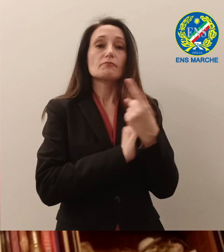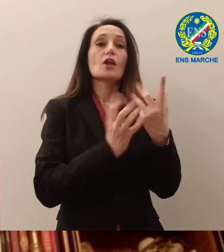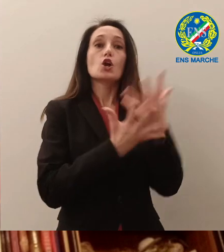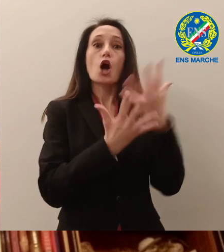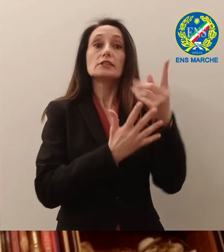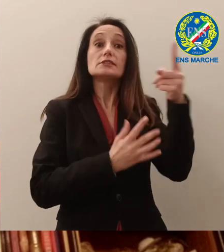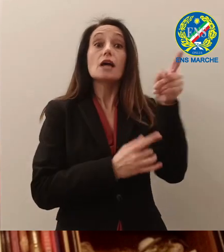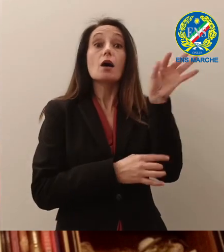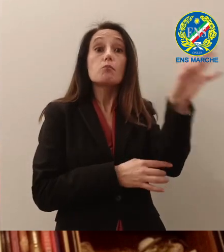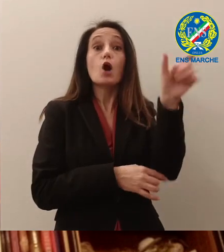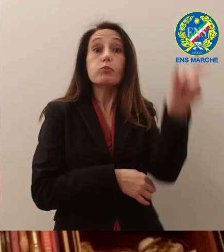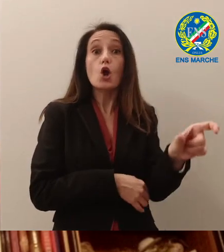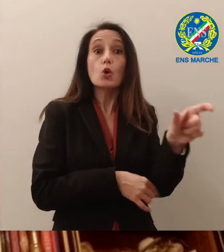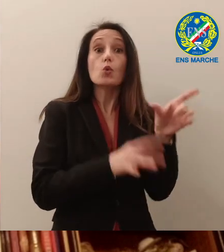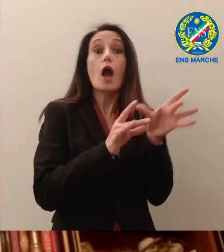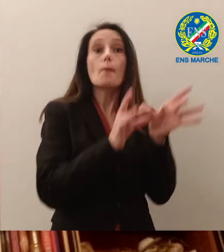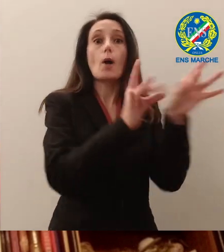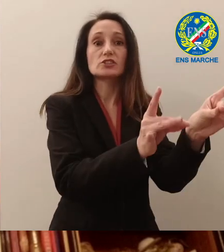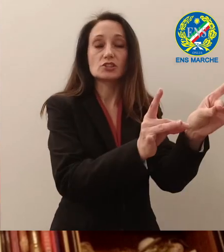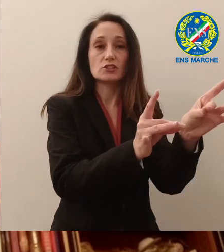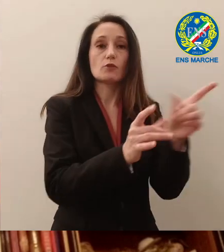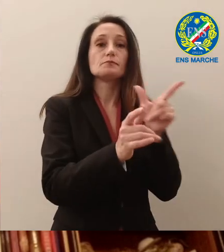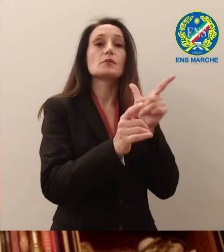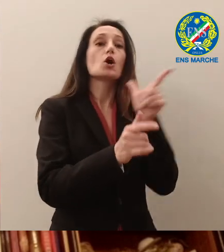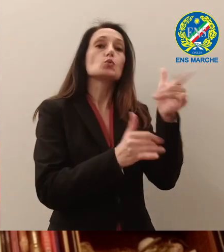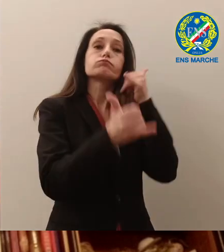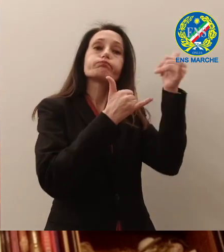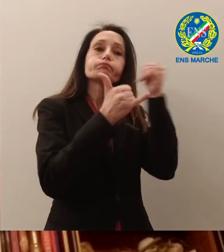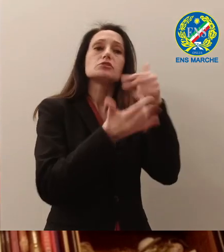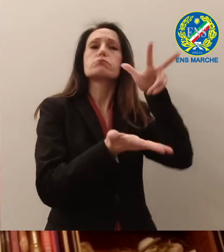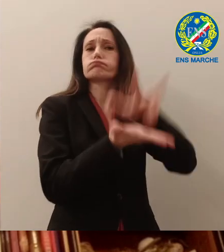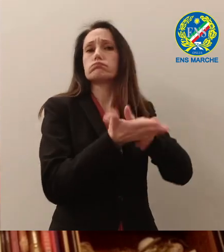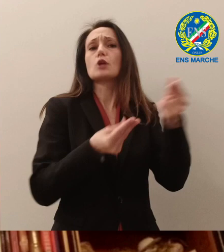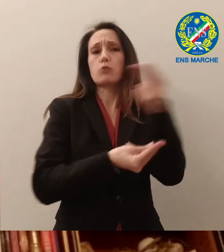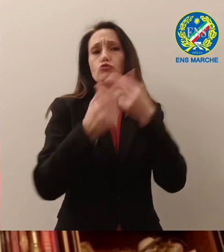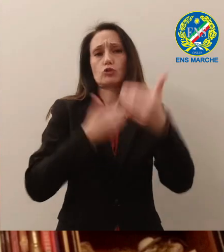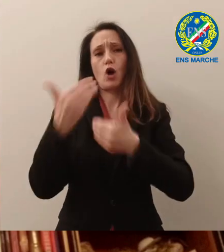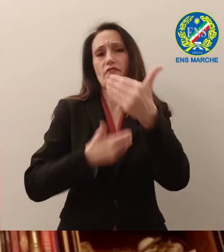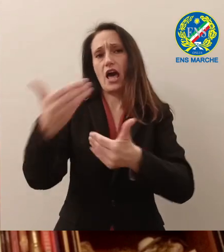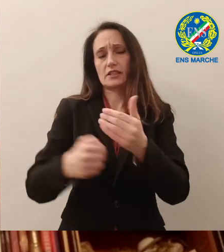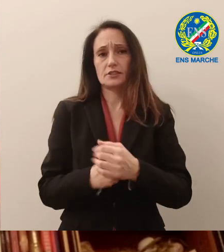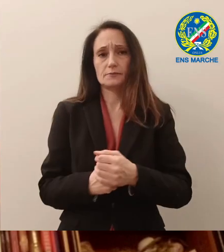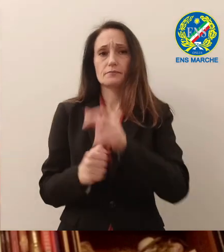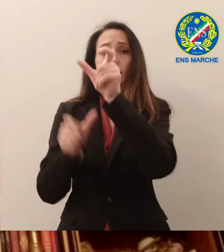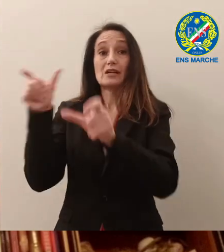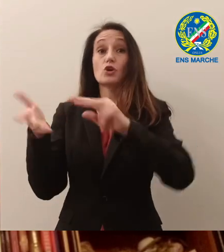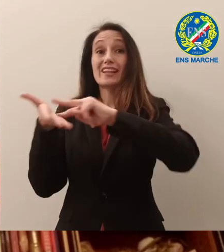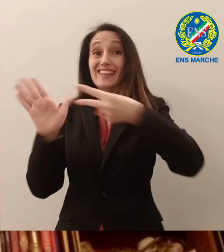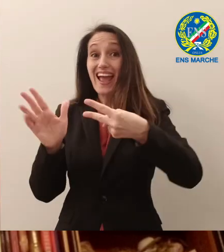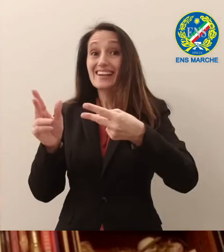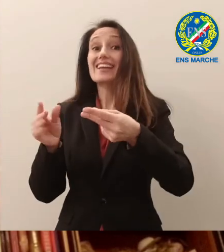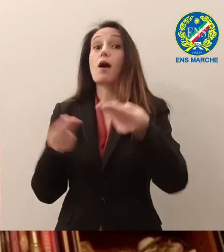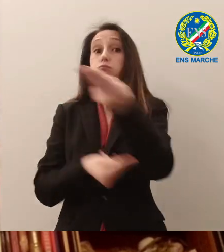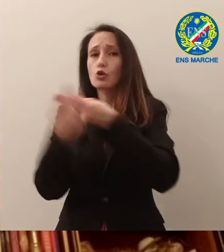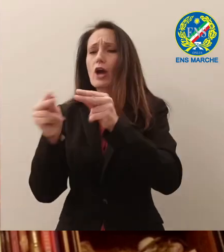lavorarci, i tecnici continuano a analizzare quelli che sono schemi, progetti e continuiamo a chiedere agli